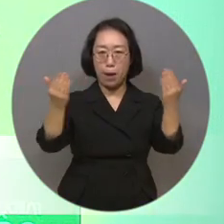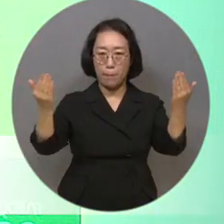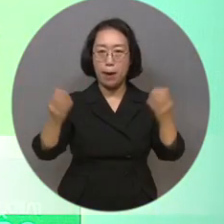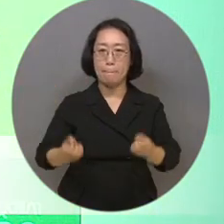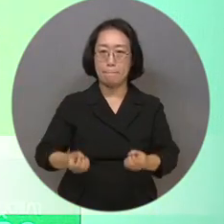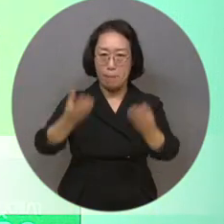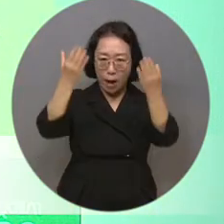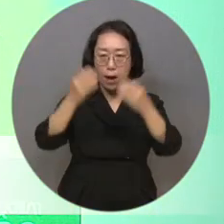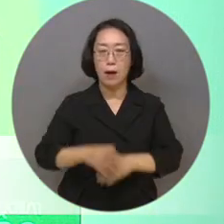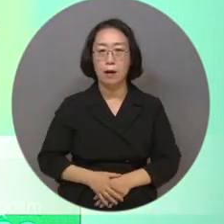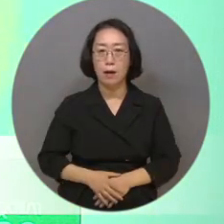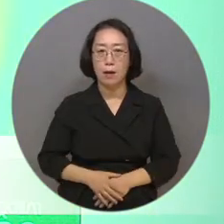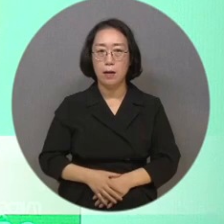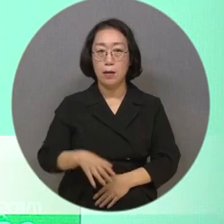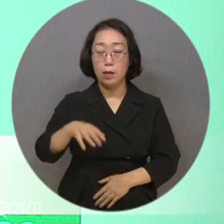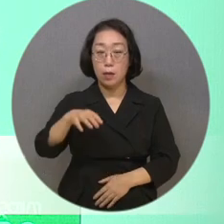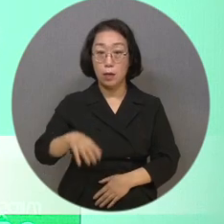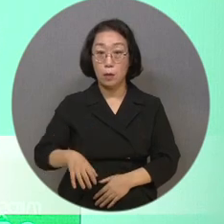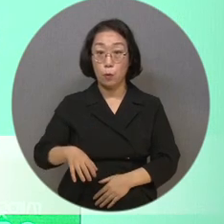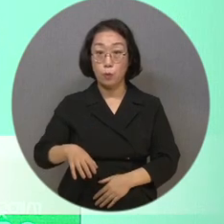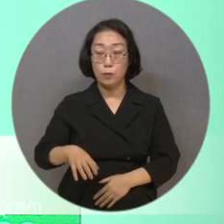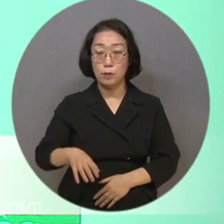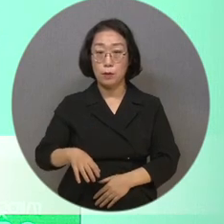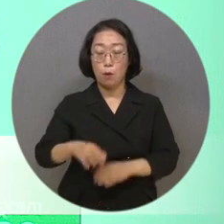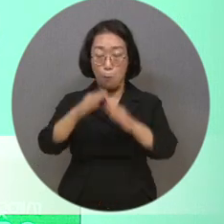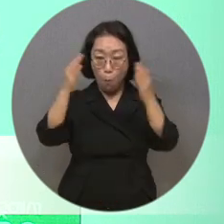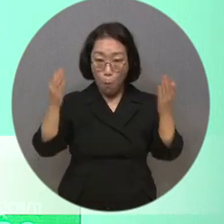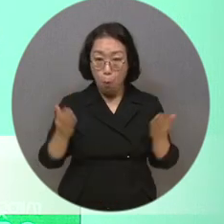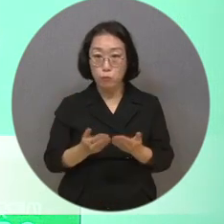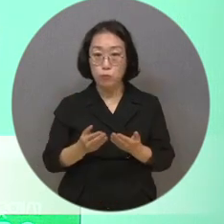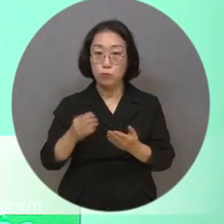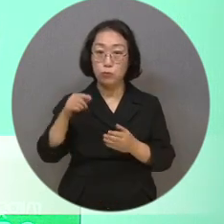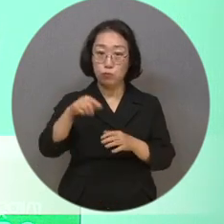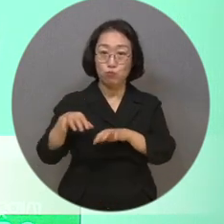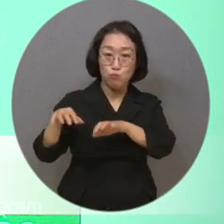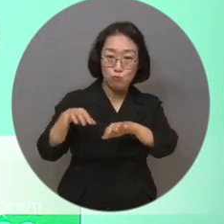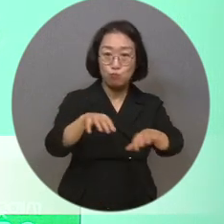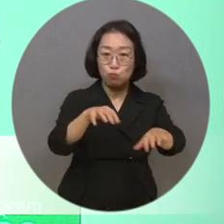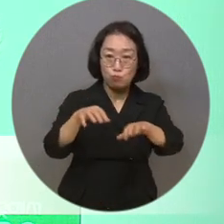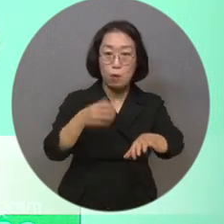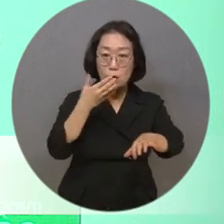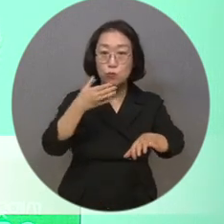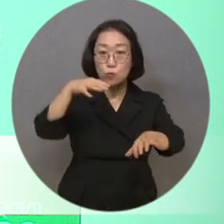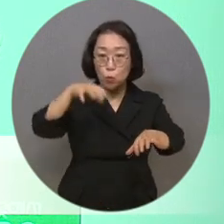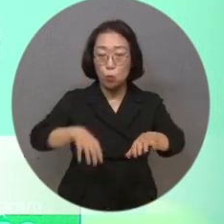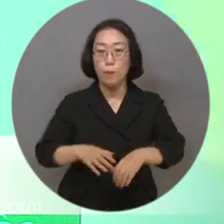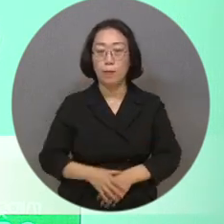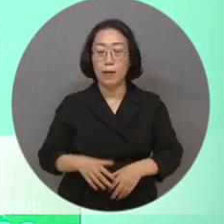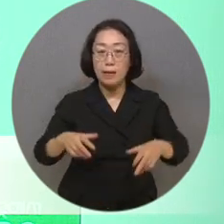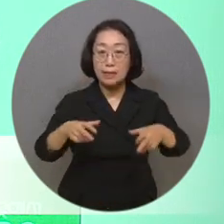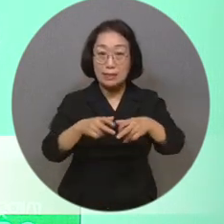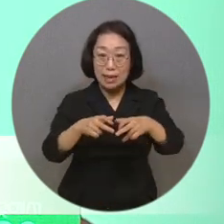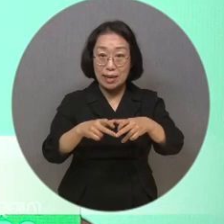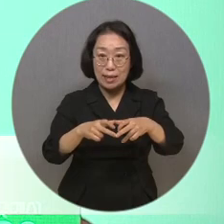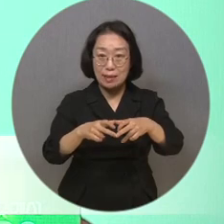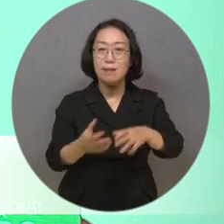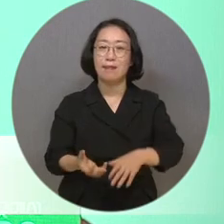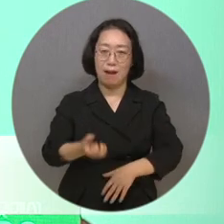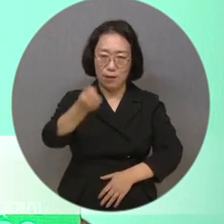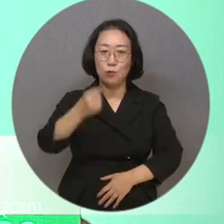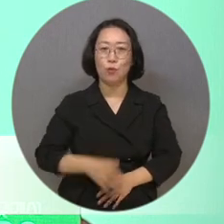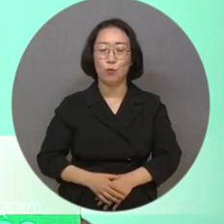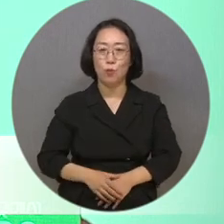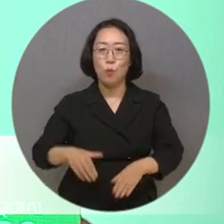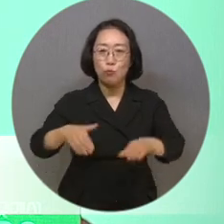품으로 들어간 청와대는 장애인들의 문화예술의 전당이 됐습니다. 그리고